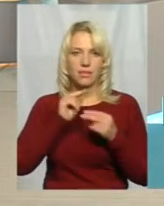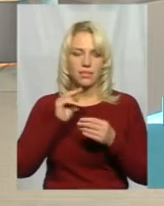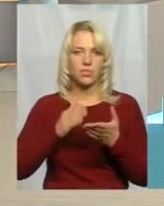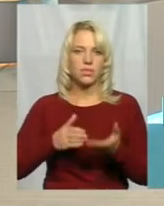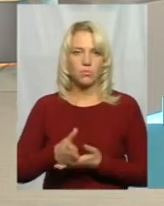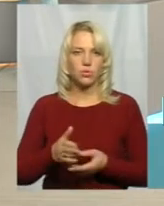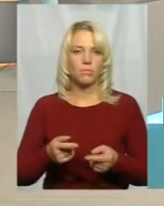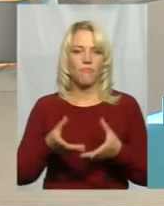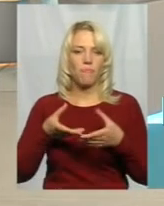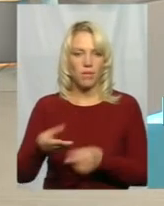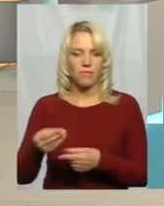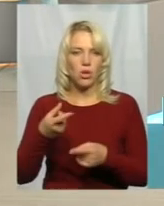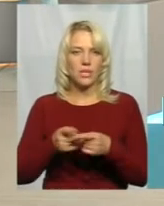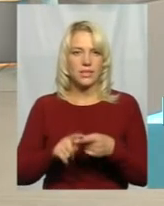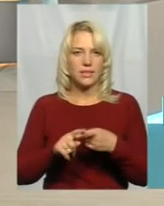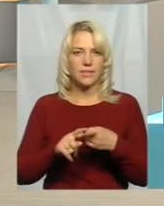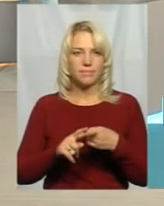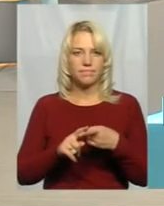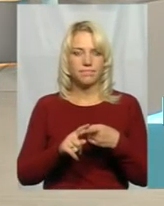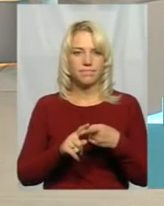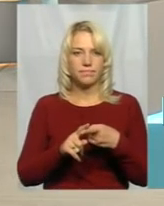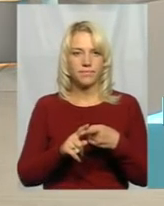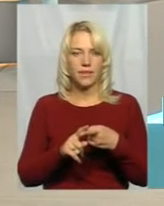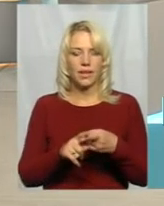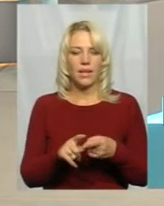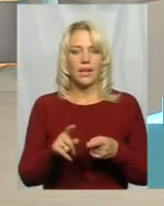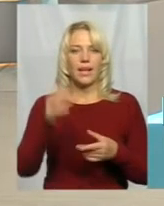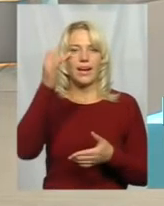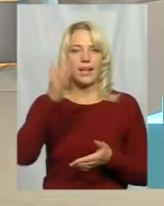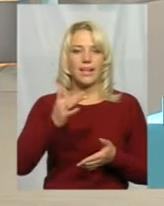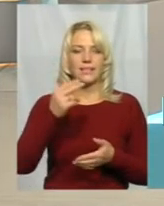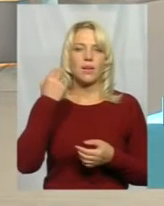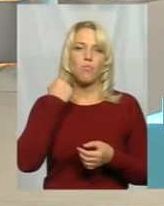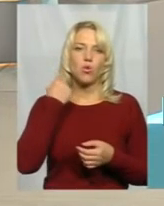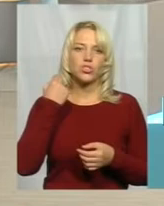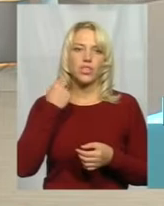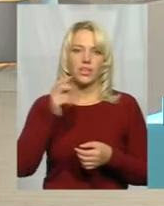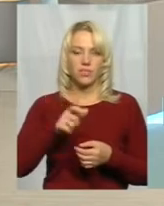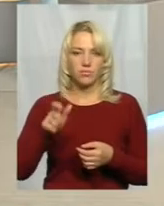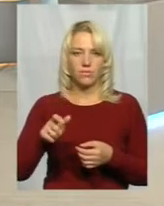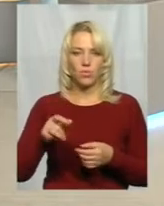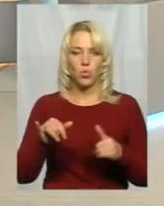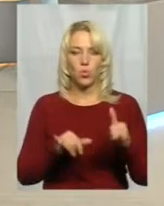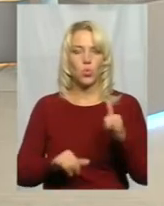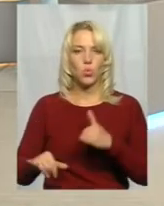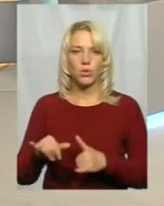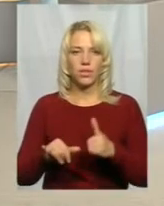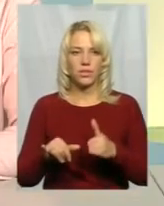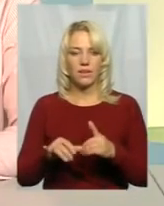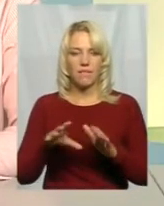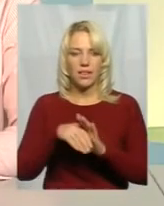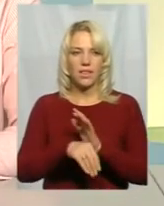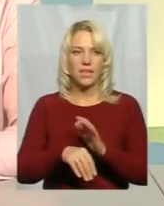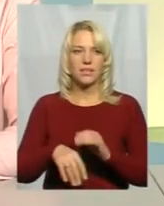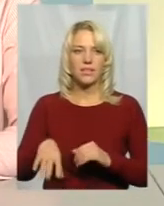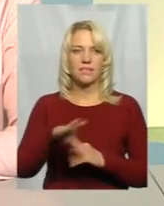впливу є так званий реєстр боржників, в який внесені всі